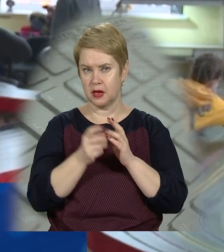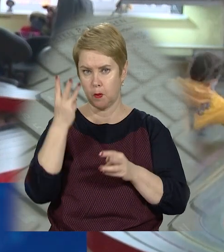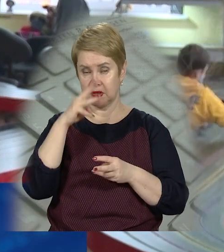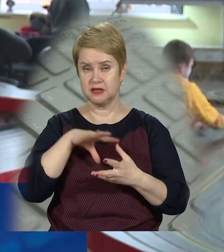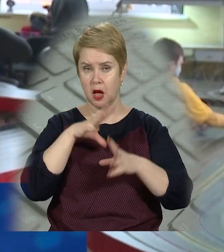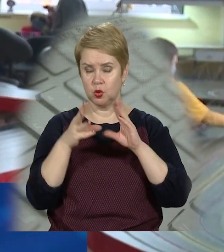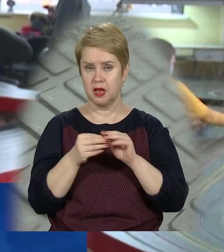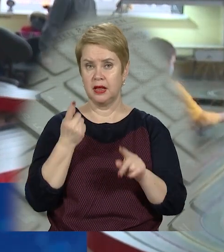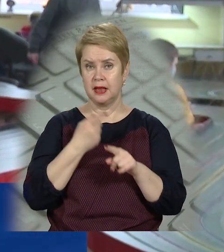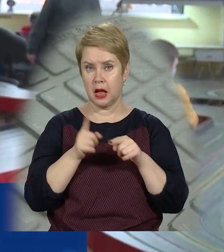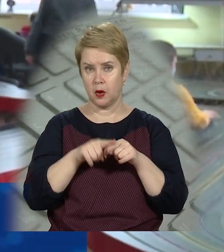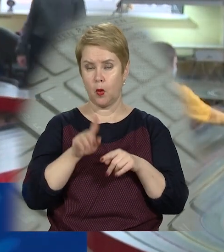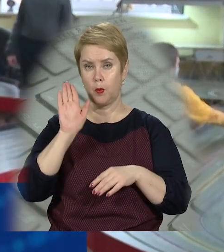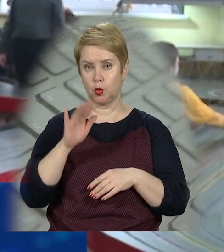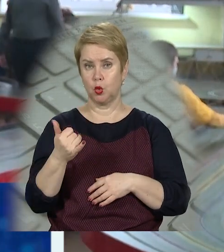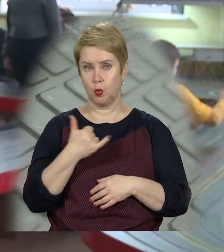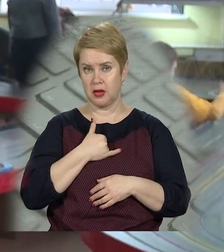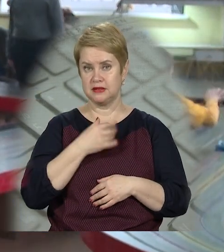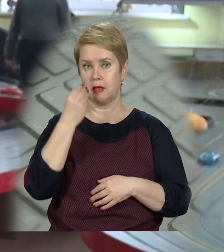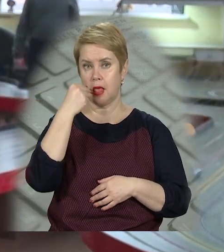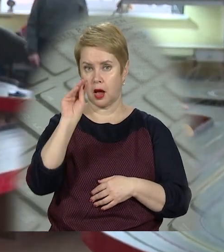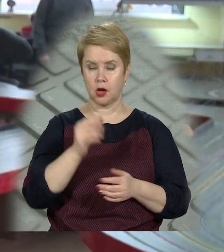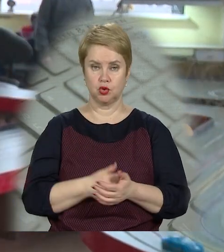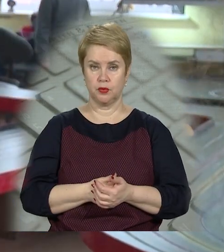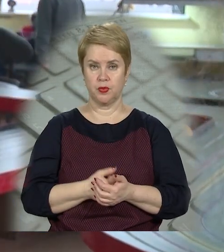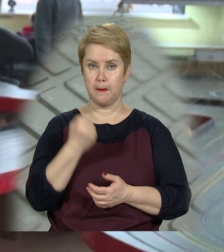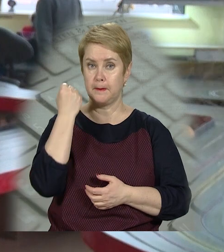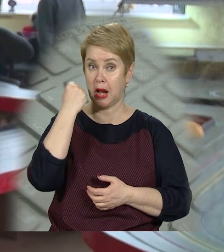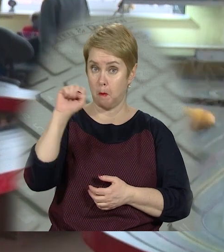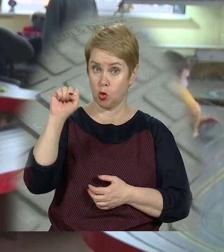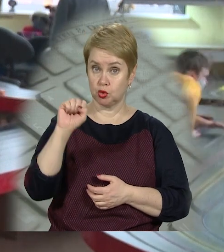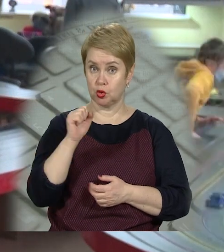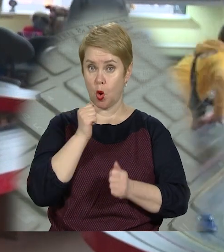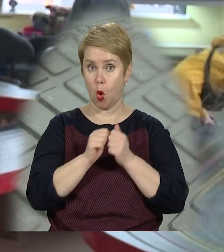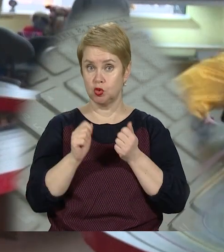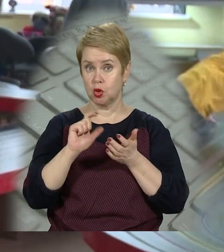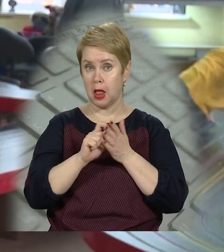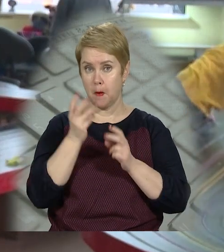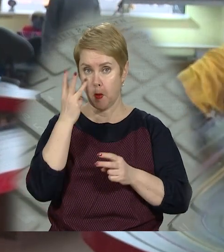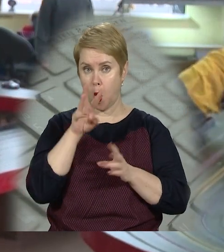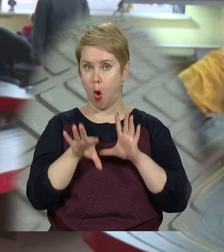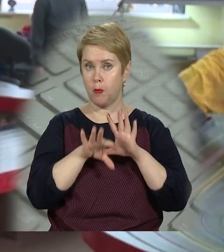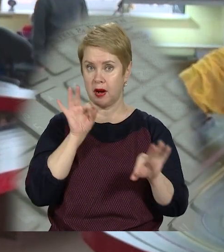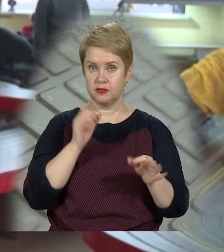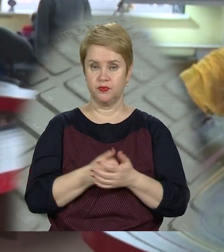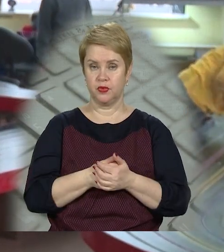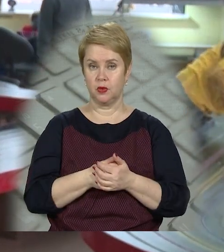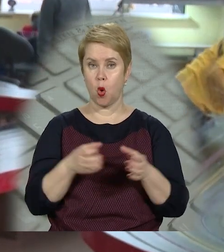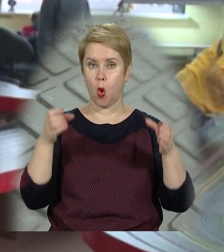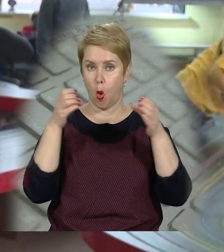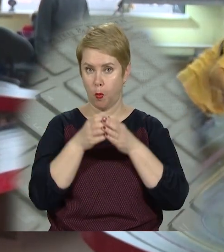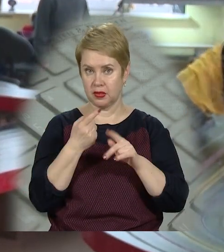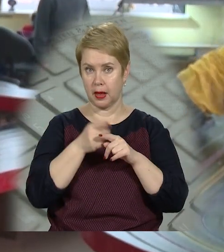результатами яких потім у нас найкращі переможці в кожному класі моделі обираються у